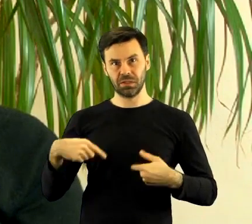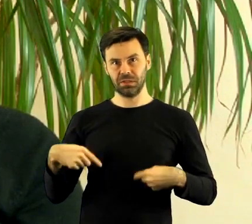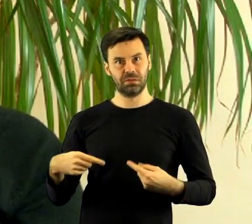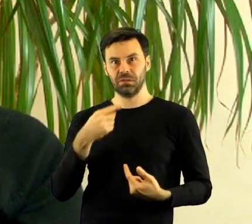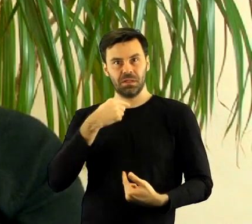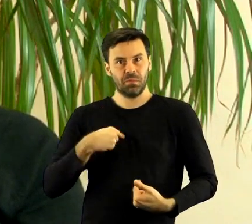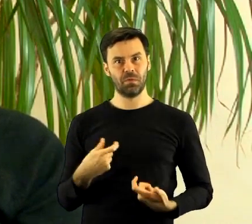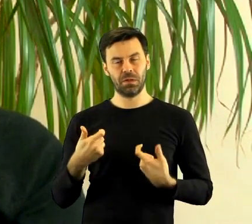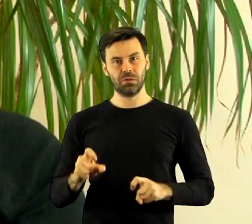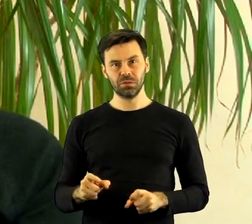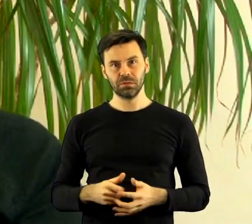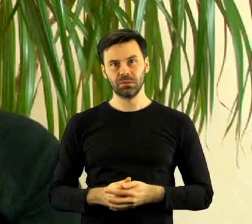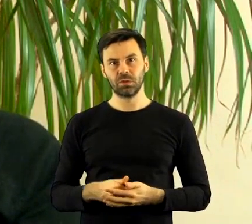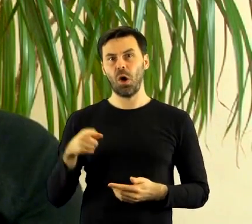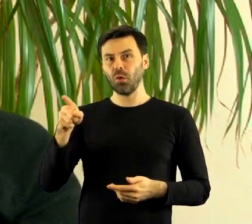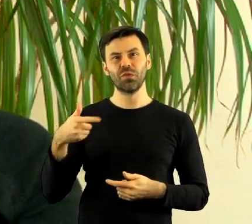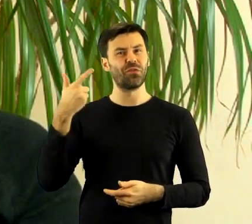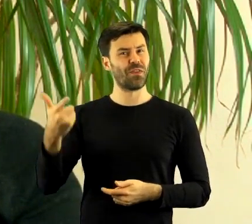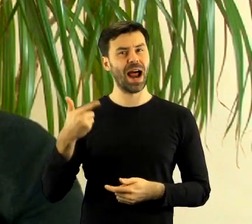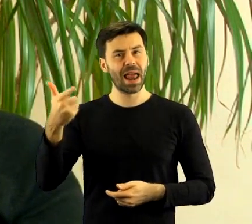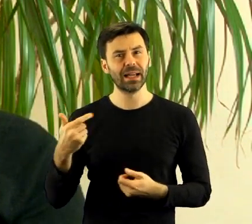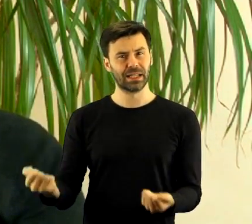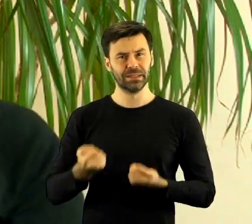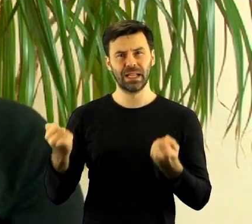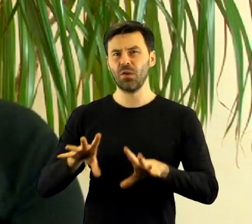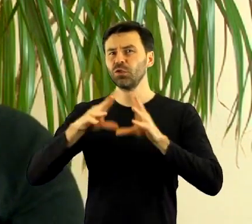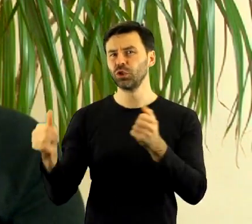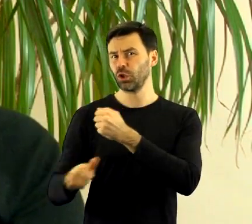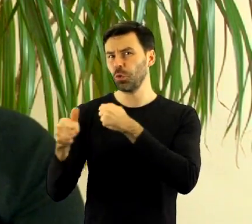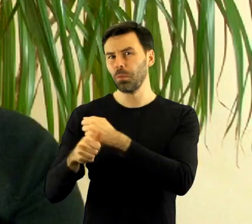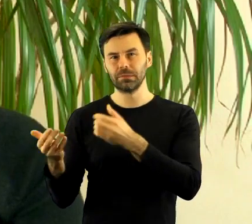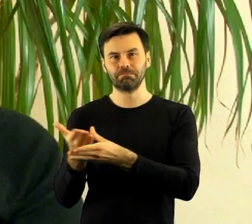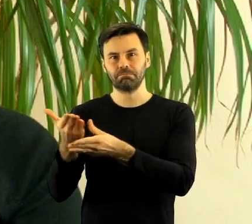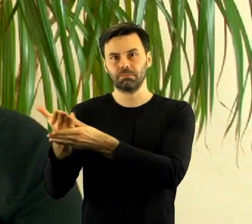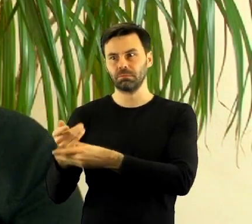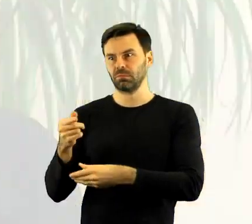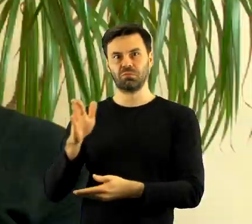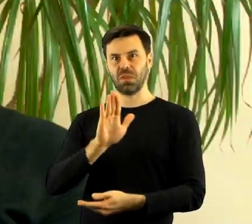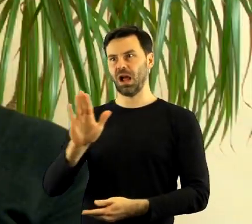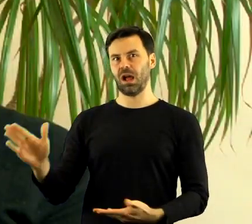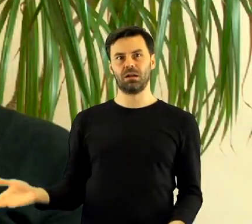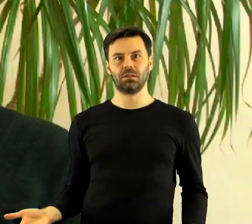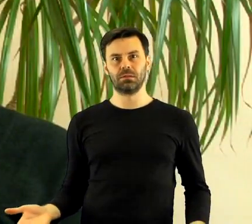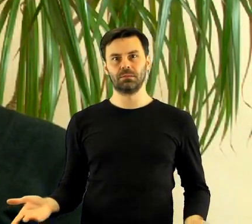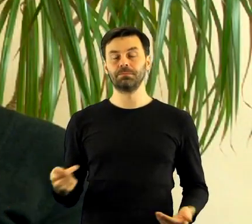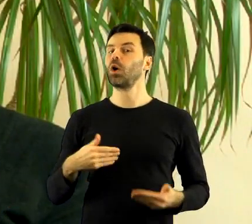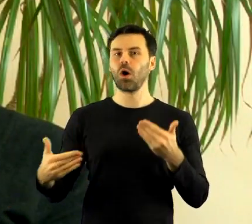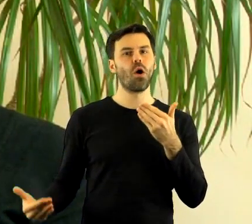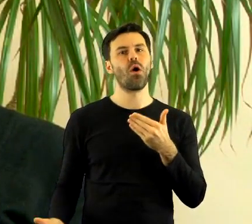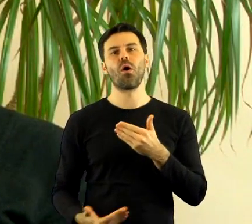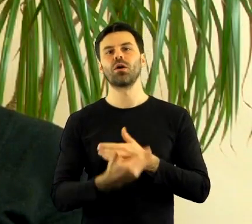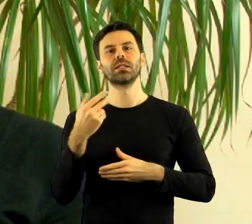napłynęła, że w ciągu dwóch lat starano się o wszystkie dokumenty i w zasadzie już je wszystkie mieli. Okazało się, że